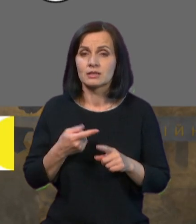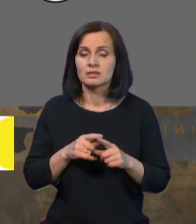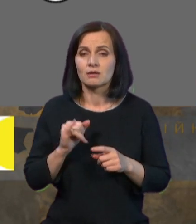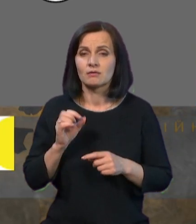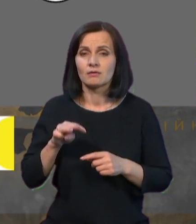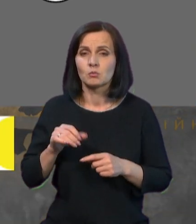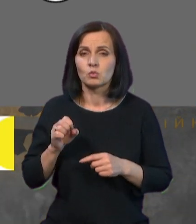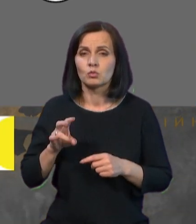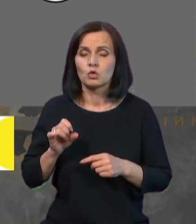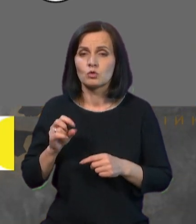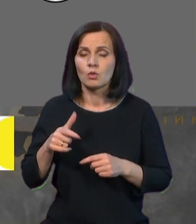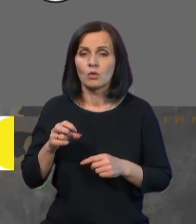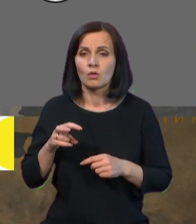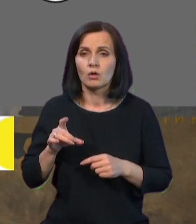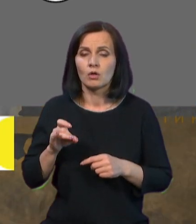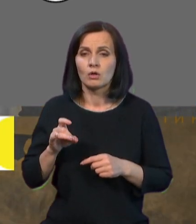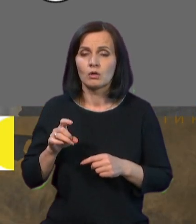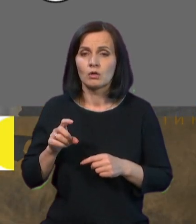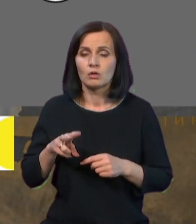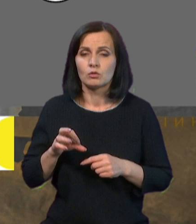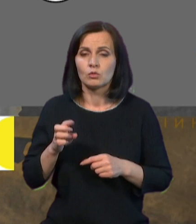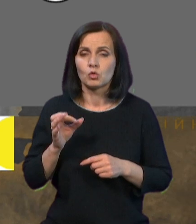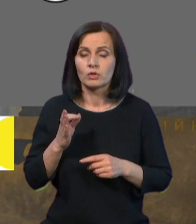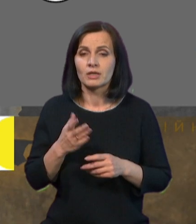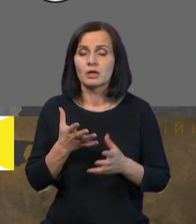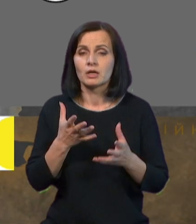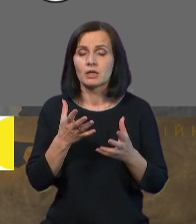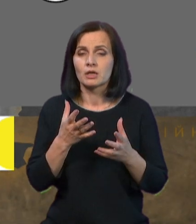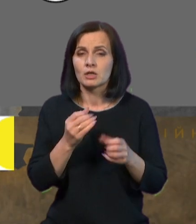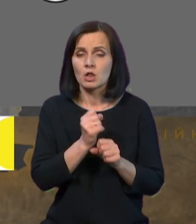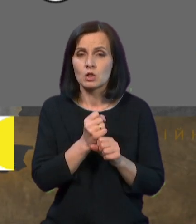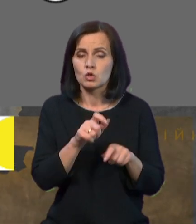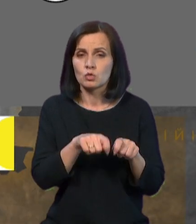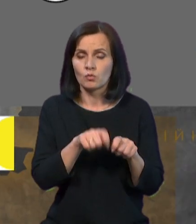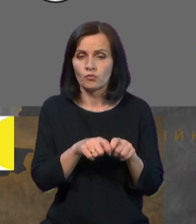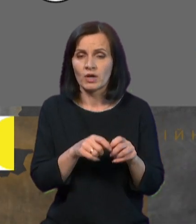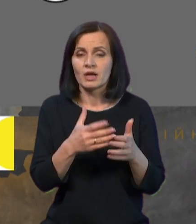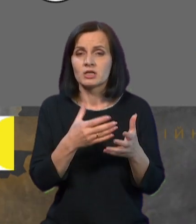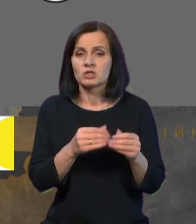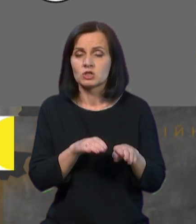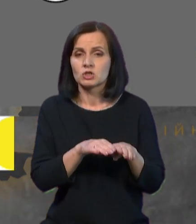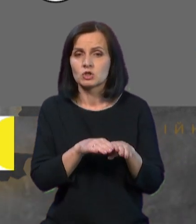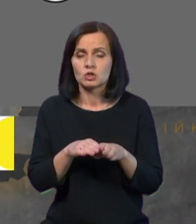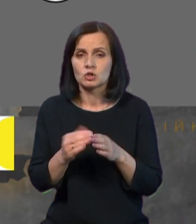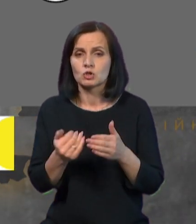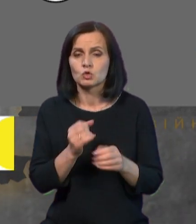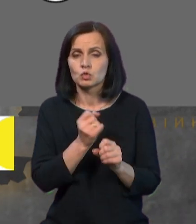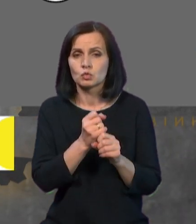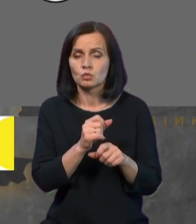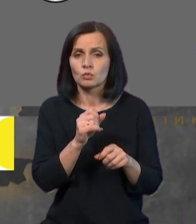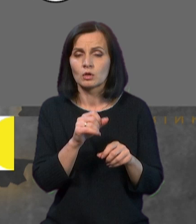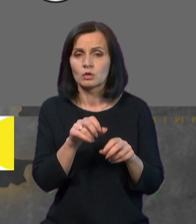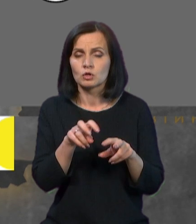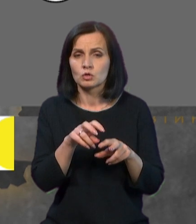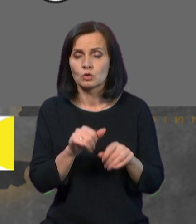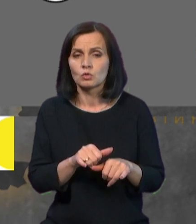лабораторних аналізів, ще на стадії доклінічних розвитків алергічних захворювань,